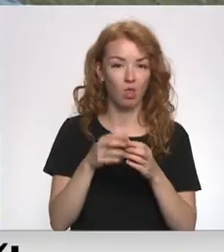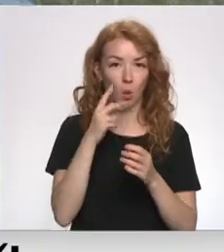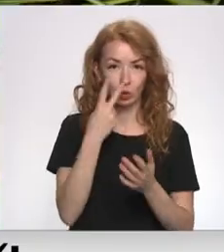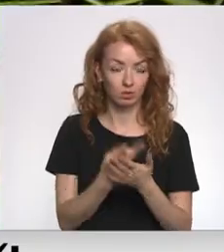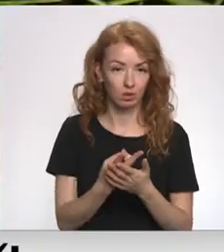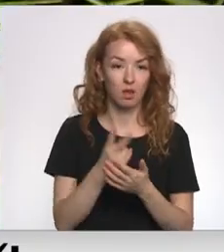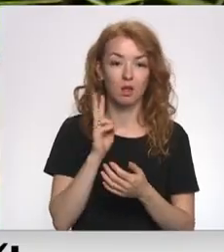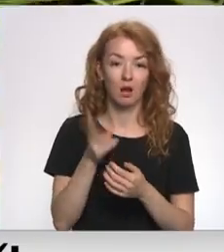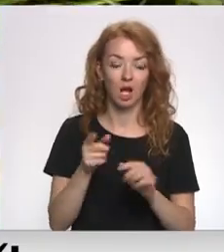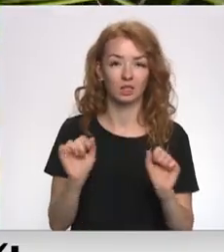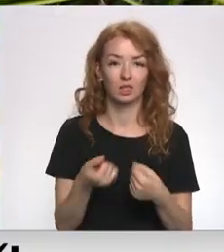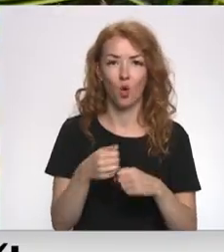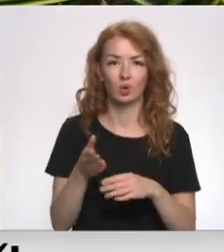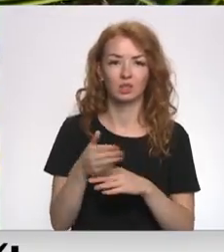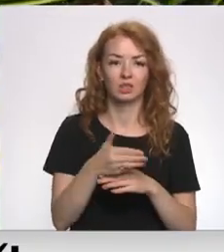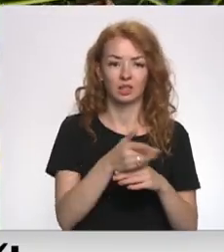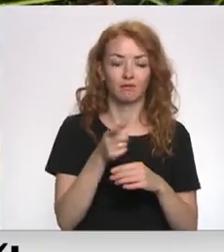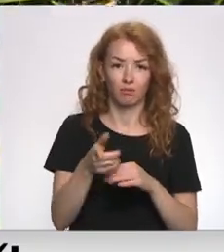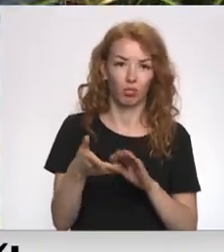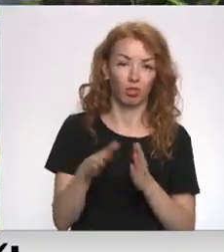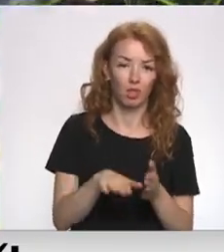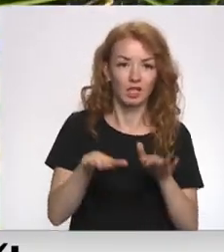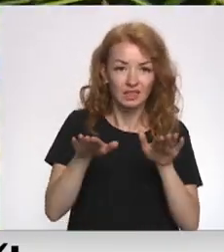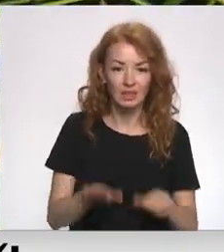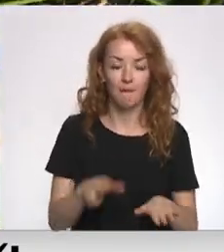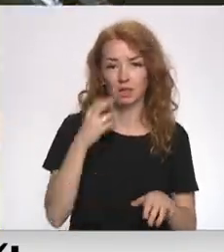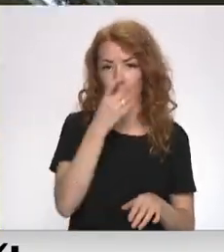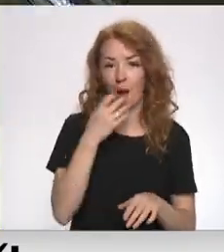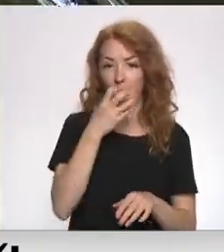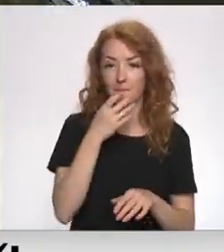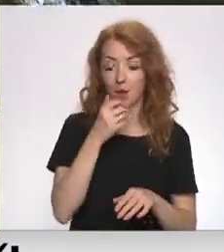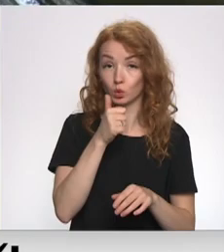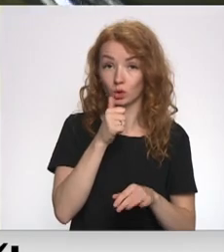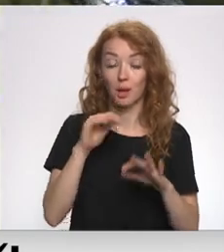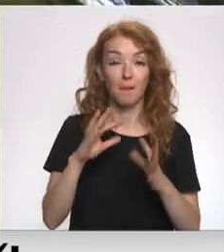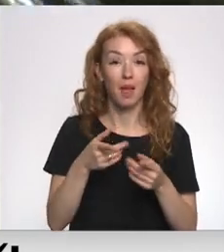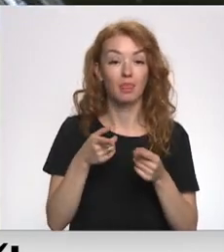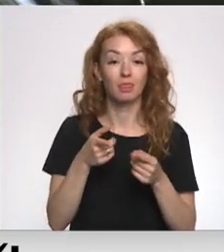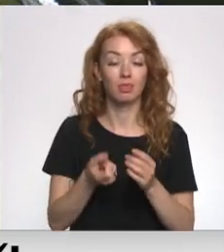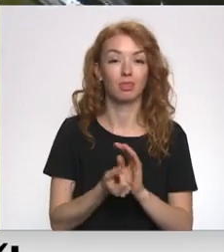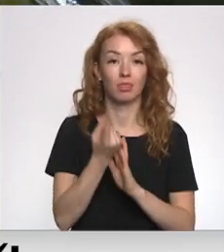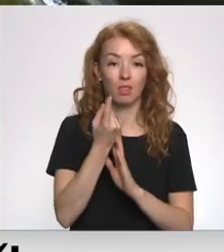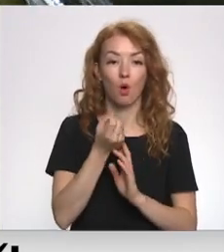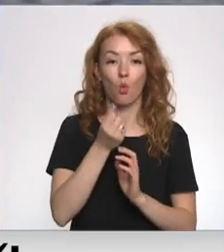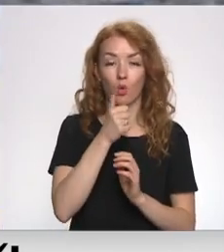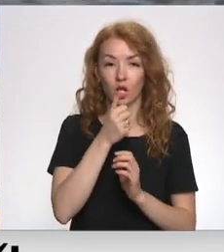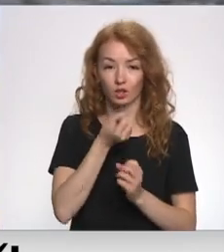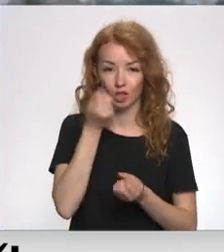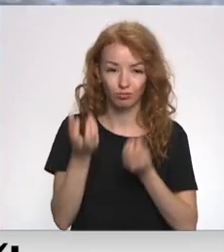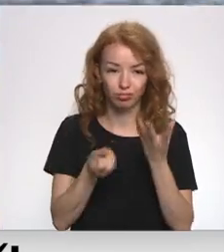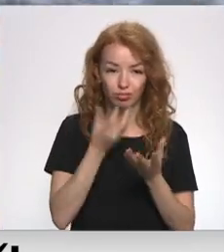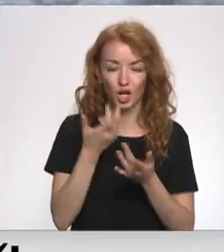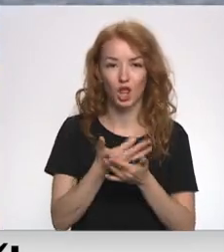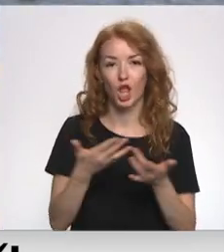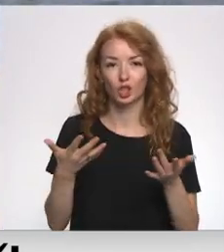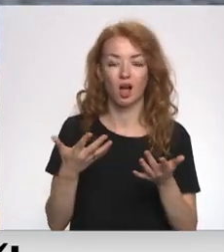iemesls tik straujai zivju slāpšanai ir zemes kābekļa koncentrācija. Savukārt tās pamatāja rūdens ziedēšana, dažādi pūšanas